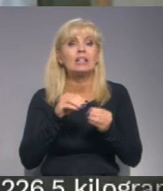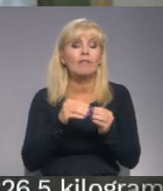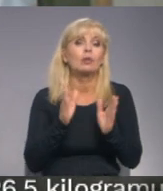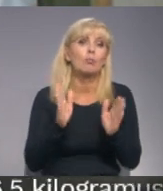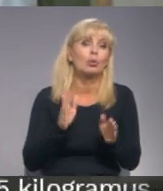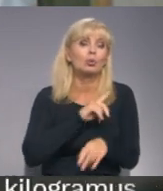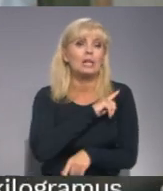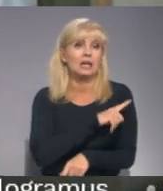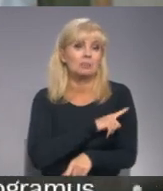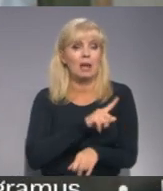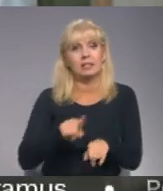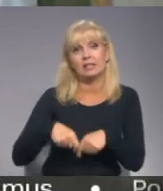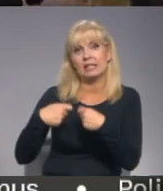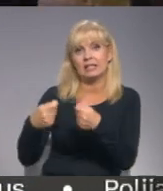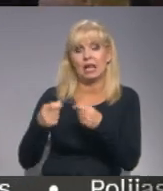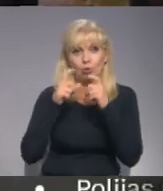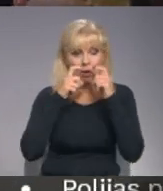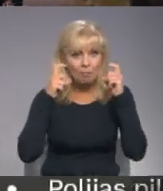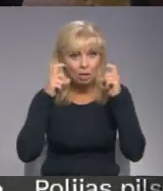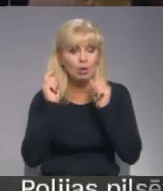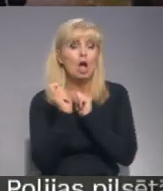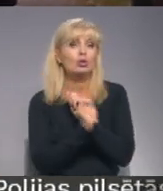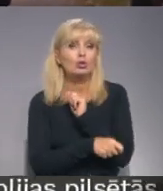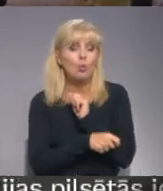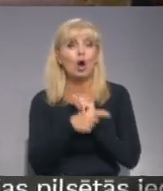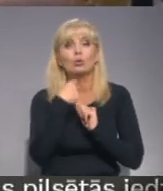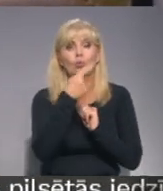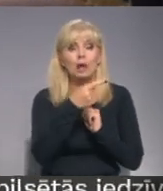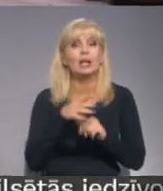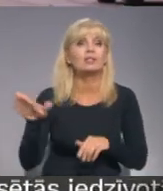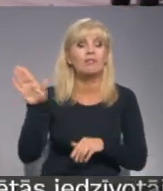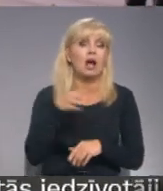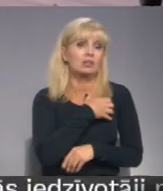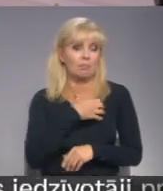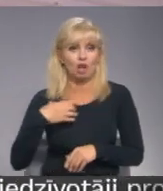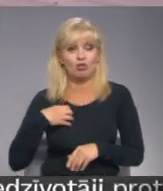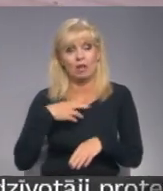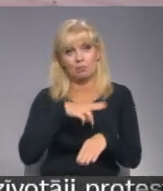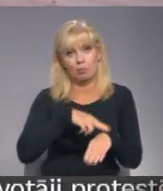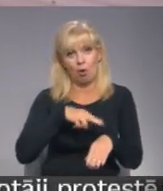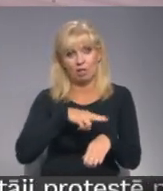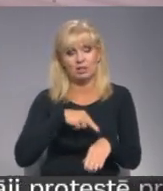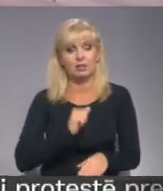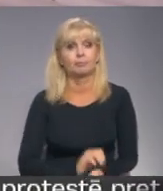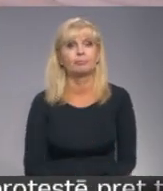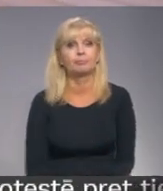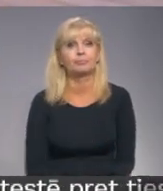iespēja izsniegt masku. Sodāmēr noteikts valsts vai pašvaldības policija. Madar Līcīt, Latvijas televīzija.